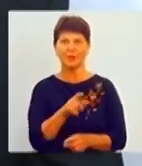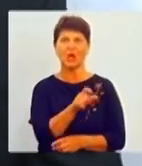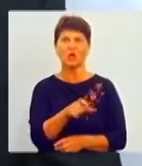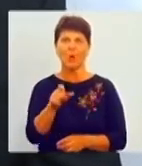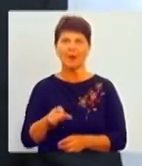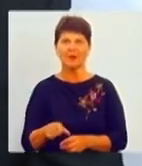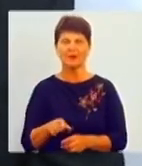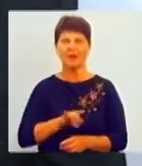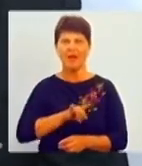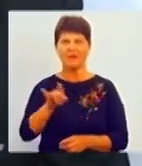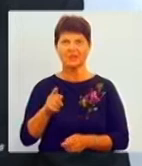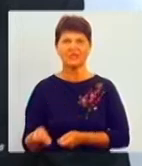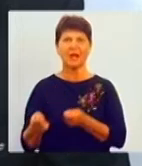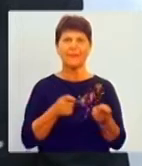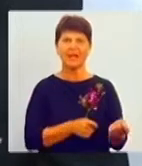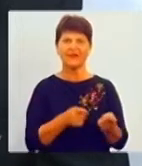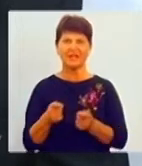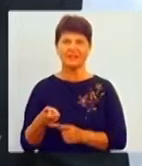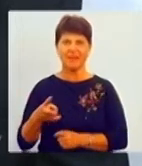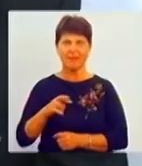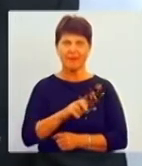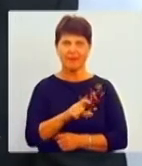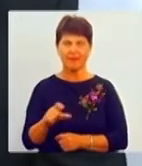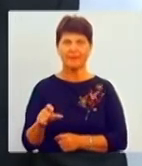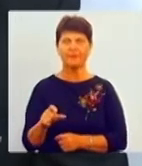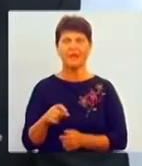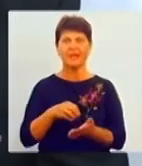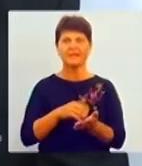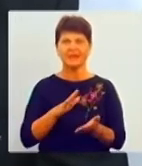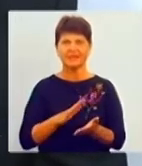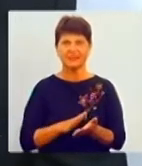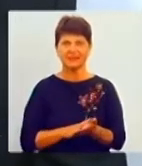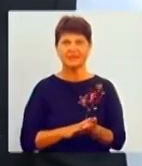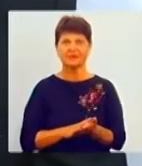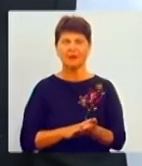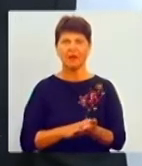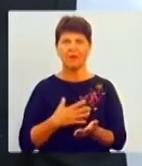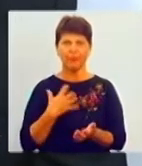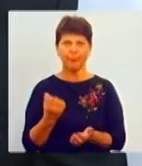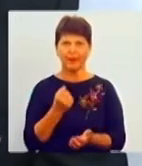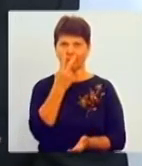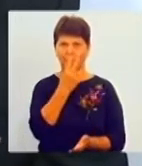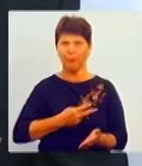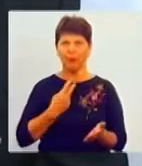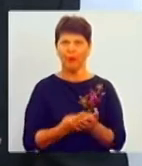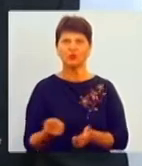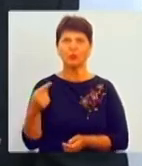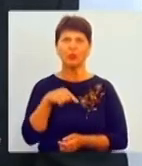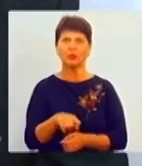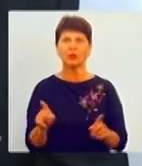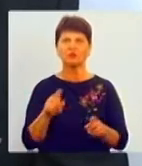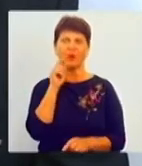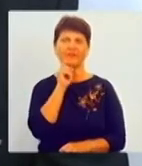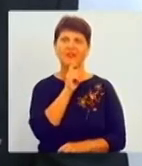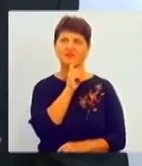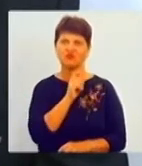авіаційних перевезеннях. І статистика річ вперта, вона показує про те, що вінничани